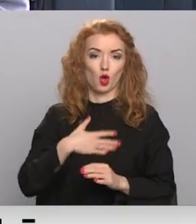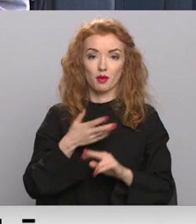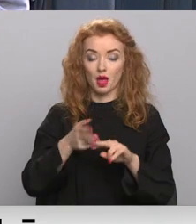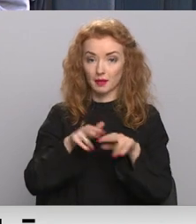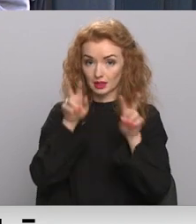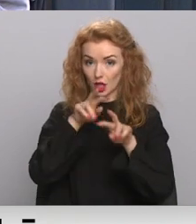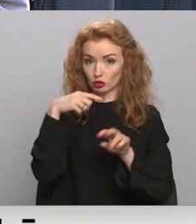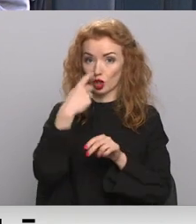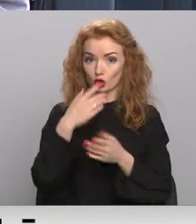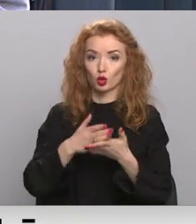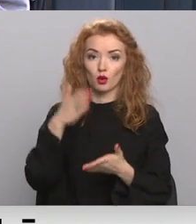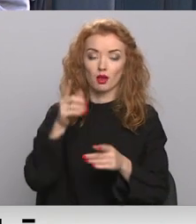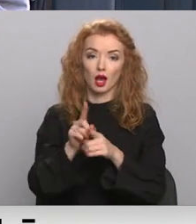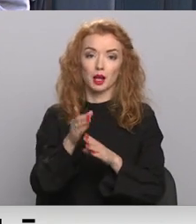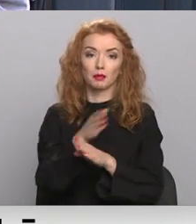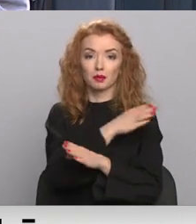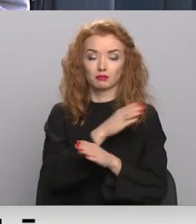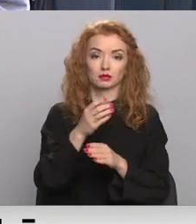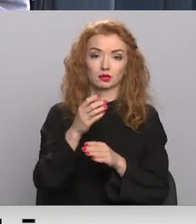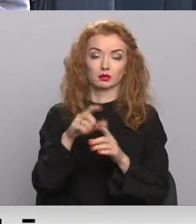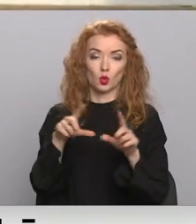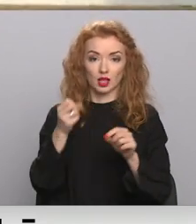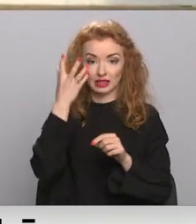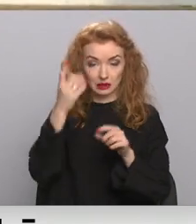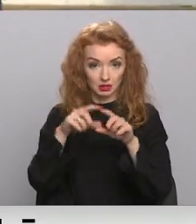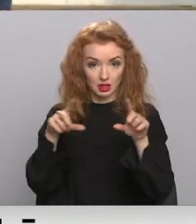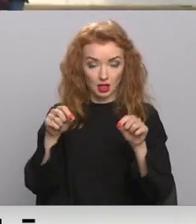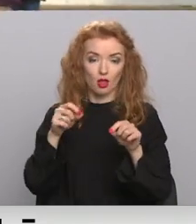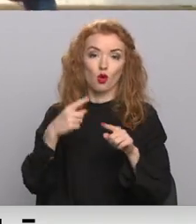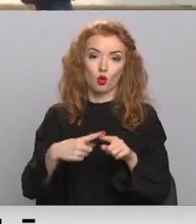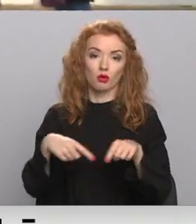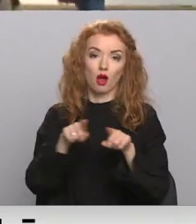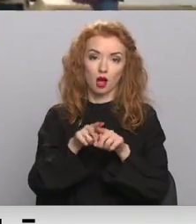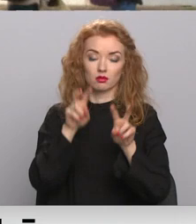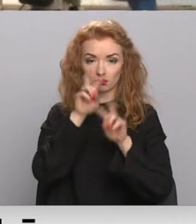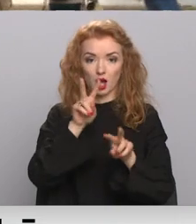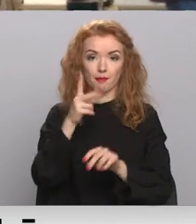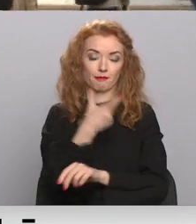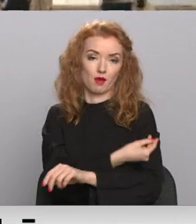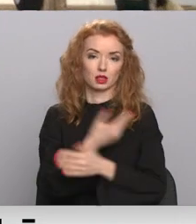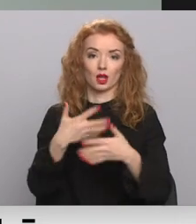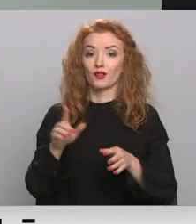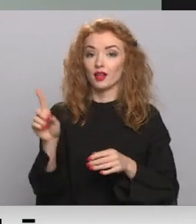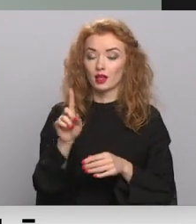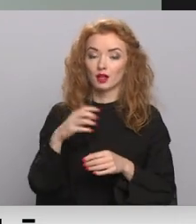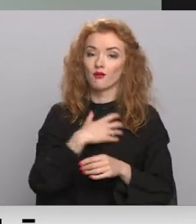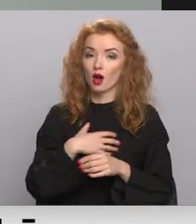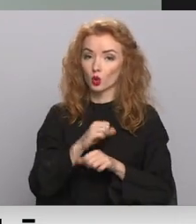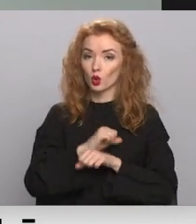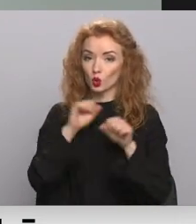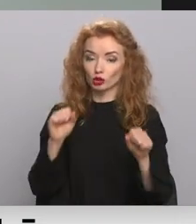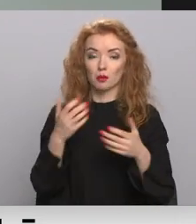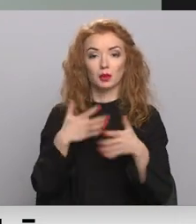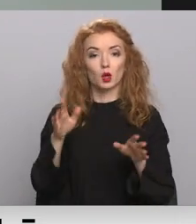testēšana varētu notikt arī pirms skolas izlītības iestāldēs un skolās testējot arī vakcinētos. Jānodrošina vismaz brīvprātīgi